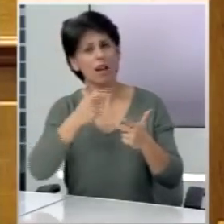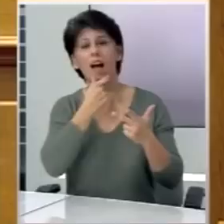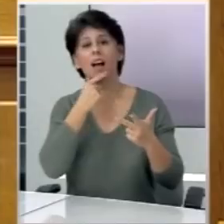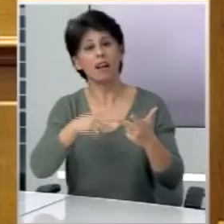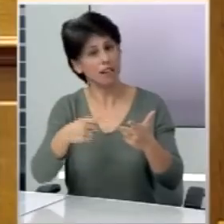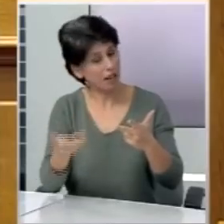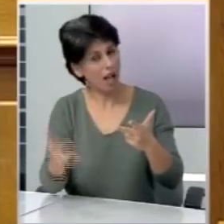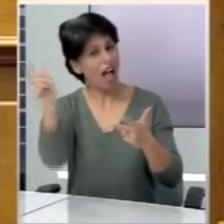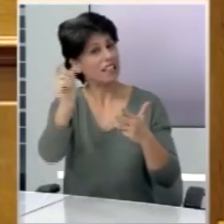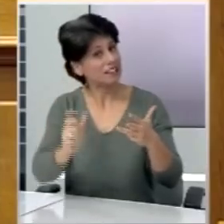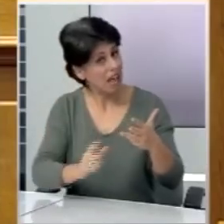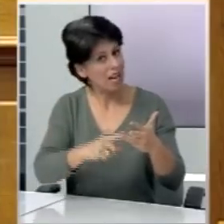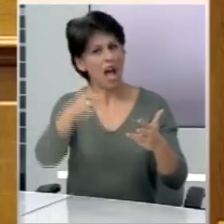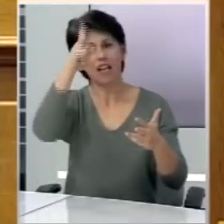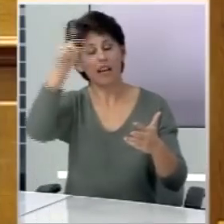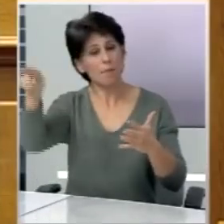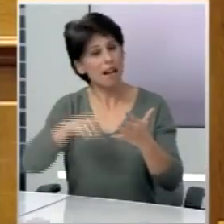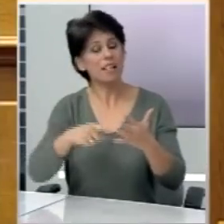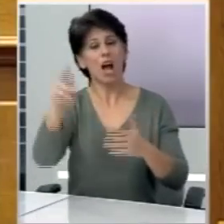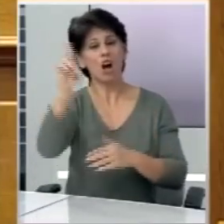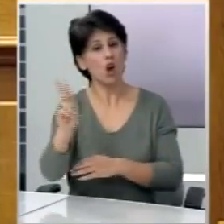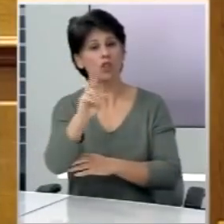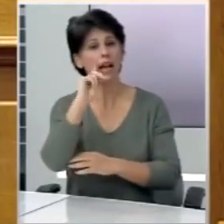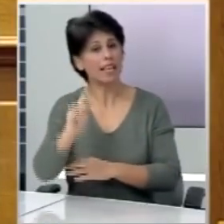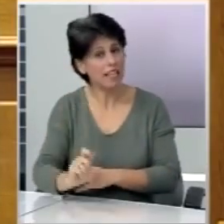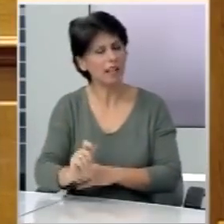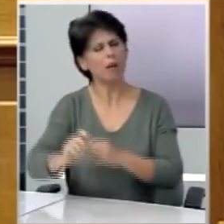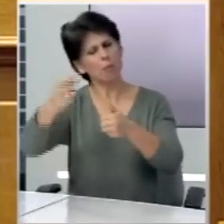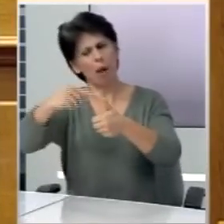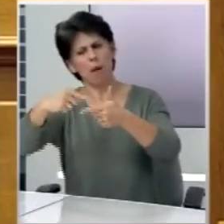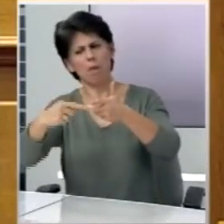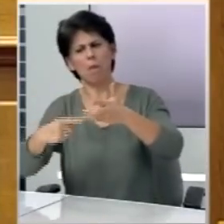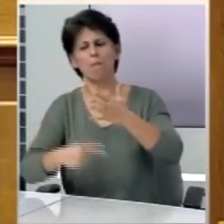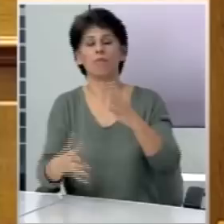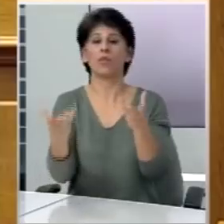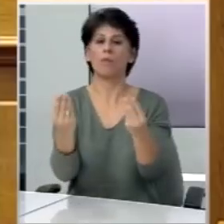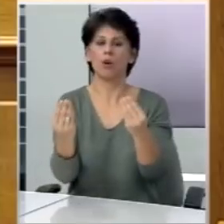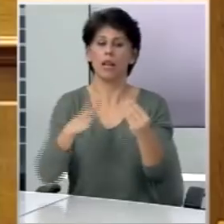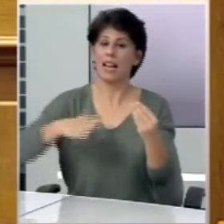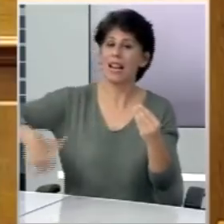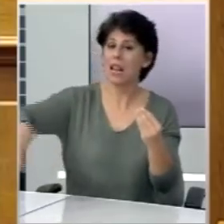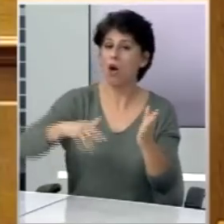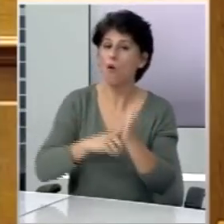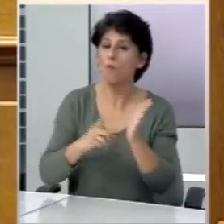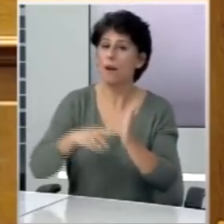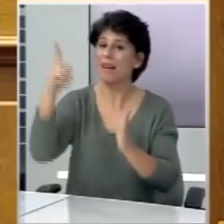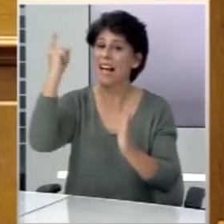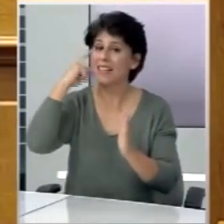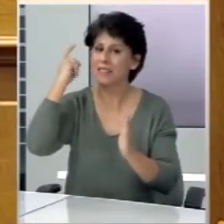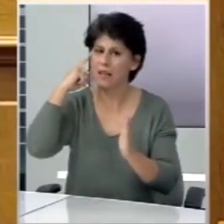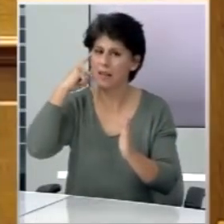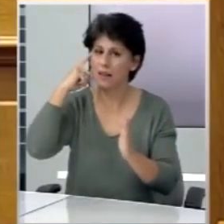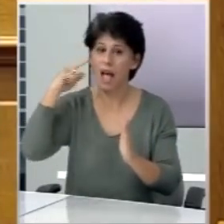Βρετανία, Ιταλία, Γερμανία, Ρωσία, Κίνα και Βάλε. Και ο λαός μας πρέπει να ξέρει